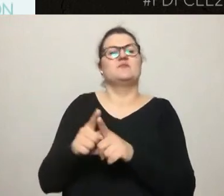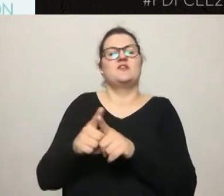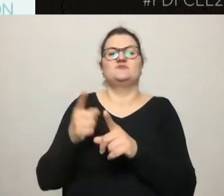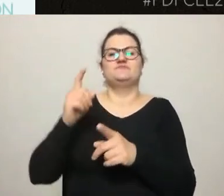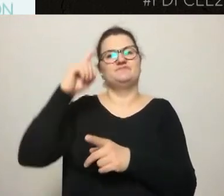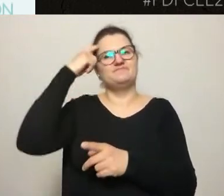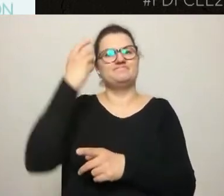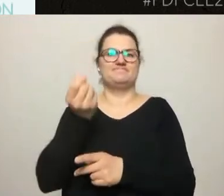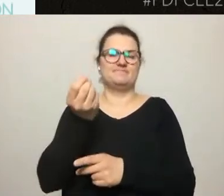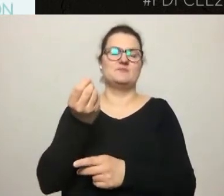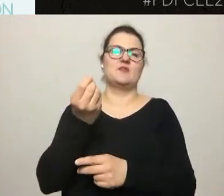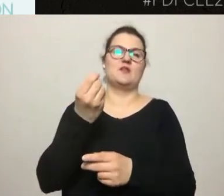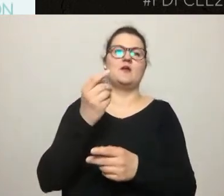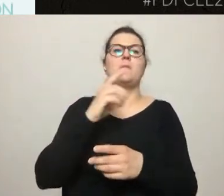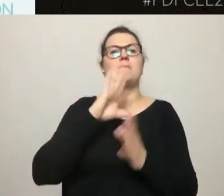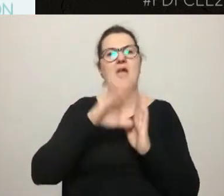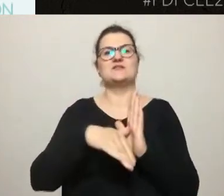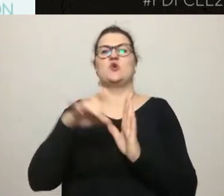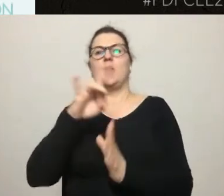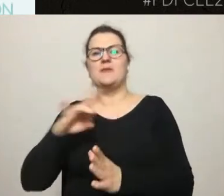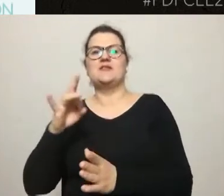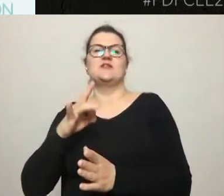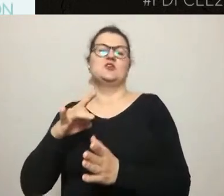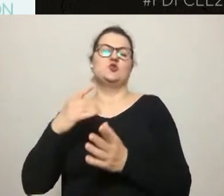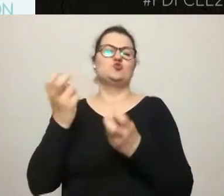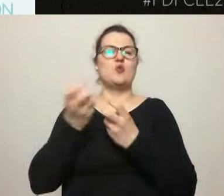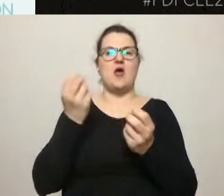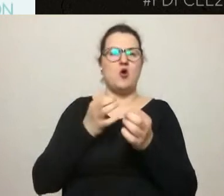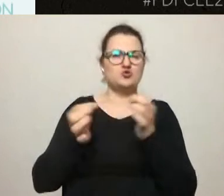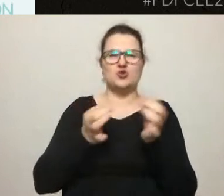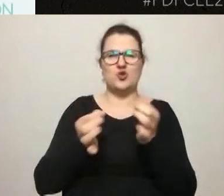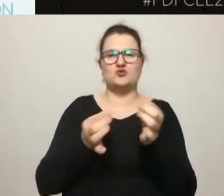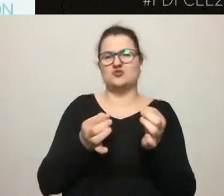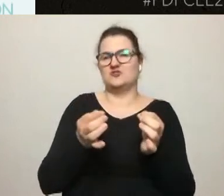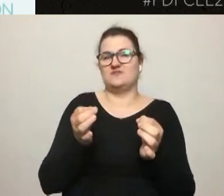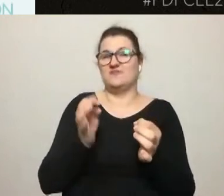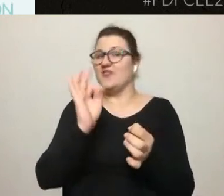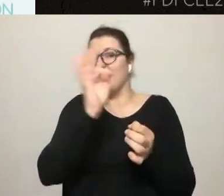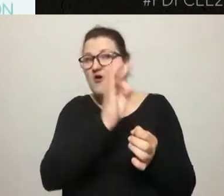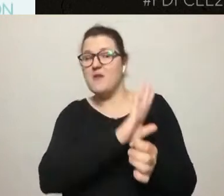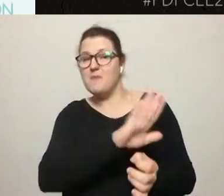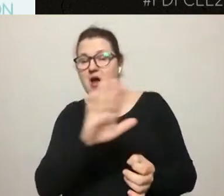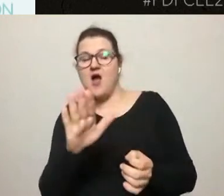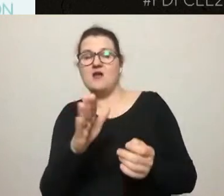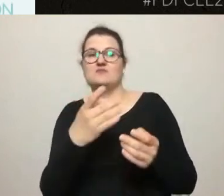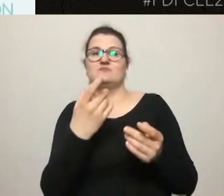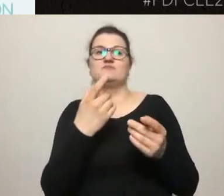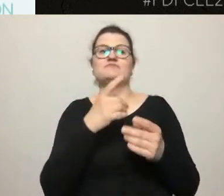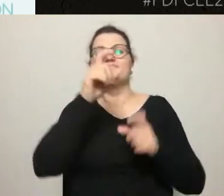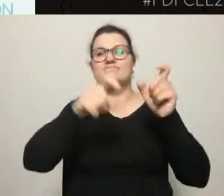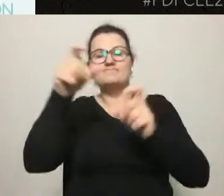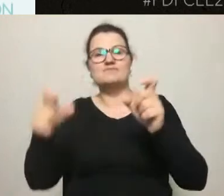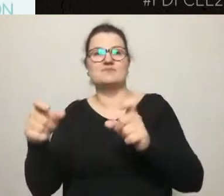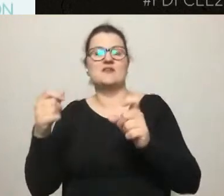oszczędności i też od ich zasobów takich, powiedzmy osobowych czy kompetencyjnych.